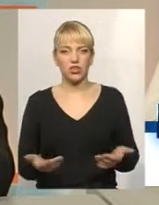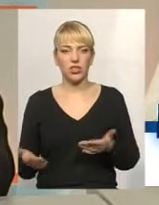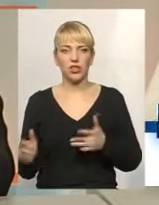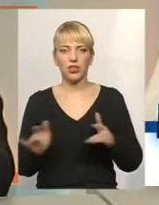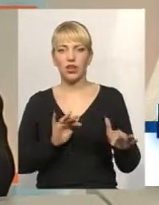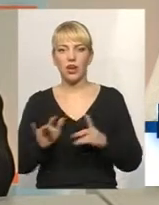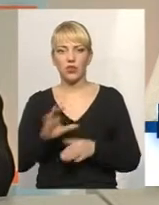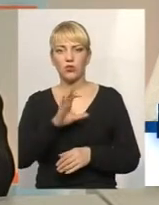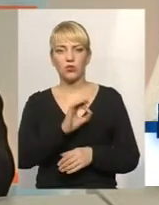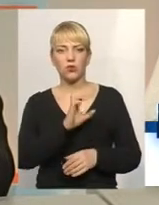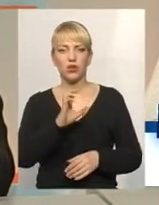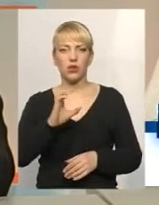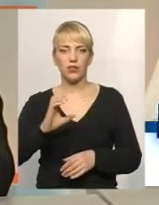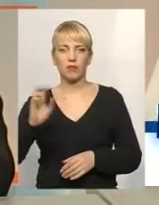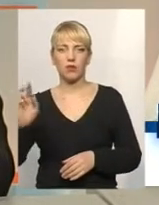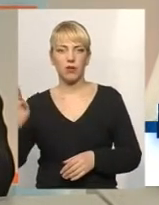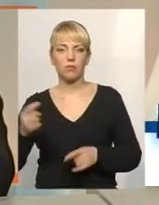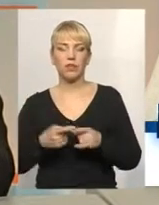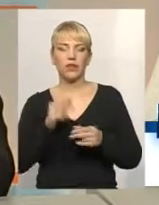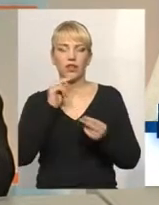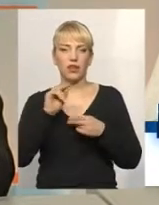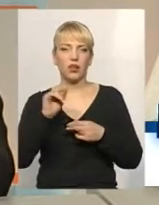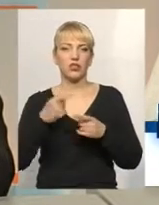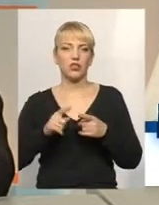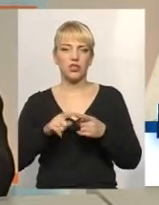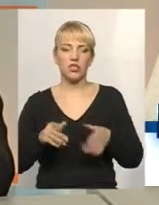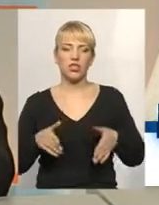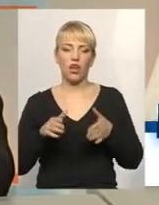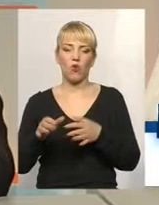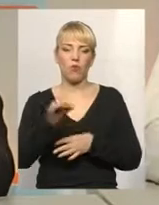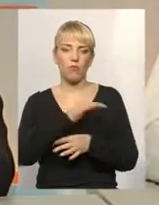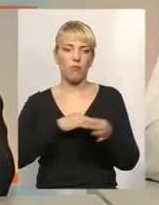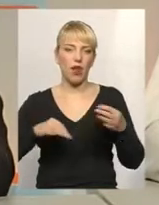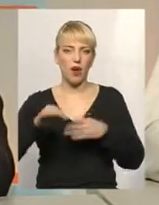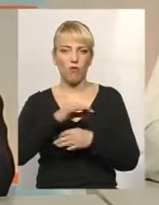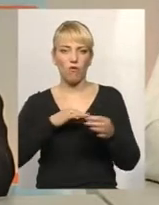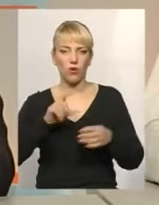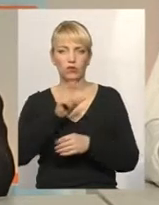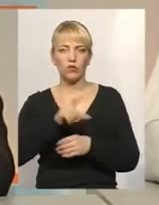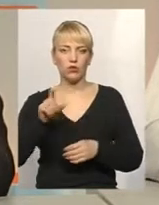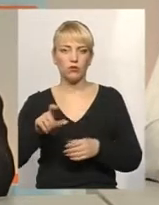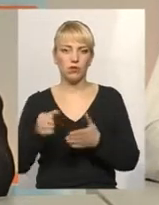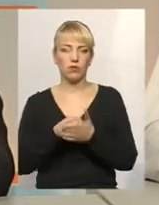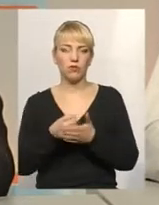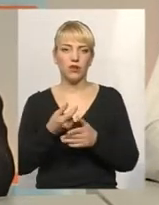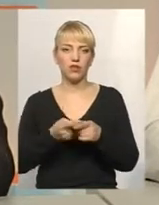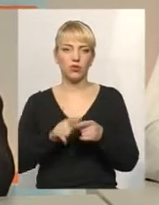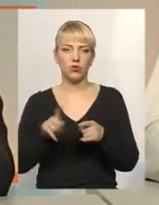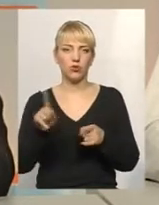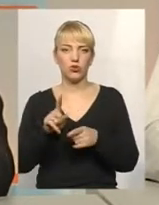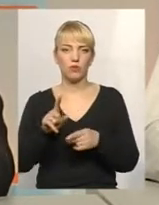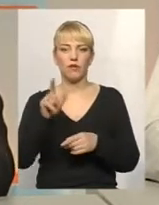ОСББ. відповідно, саме краще це шляхом переговорів з людьми добиватися того, що вони